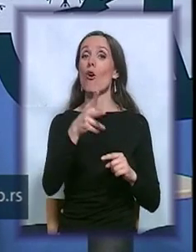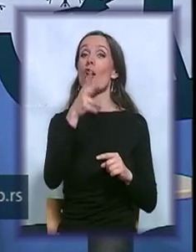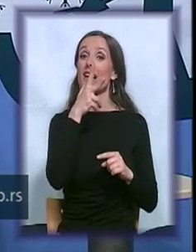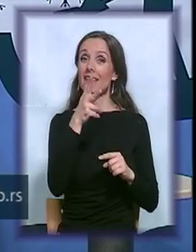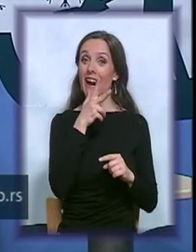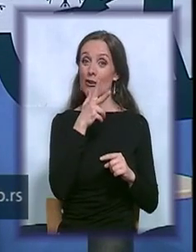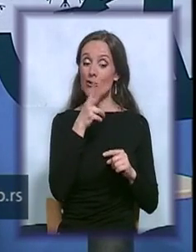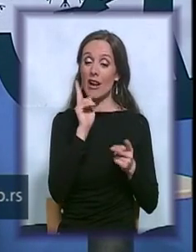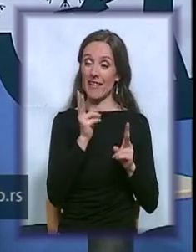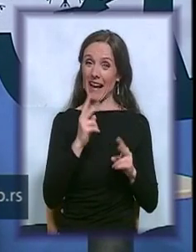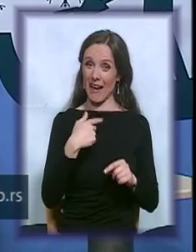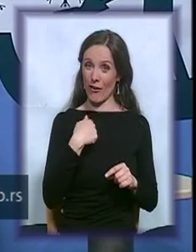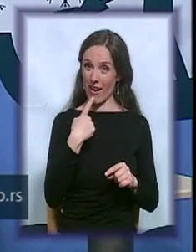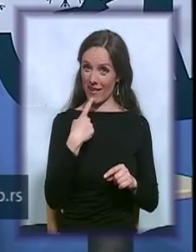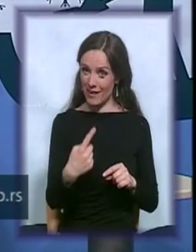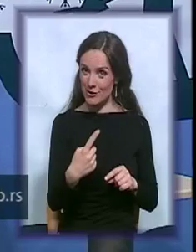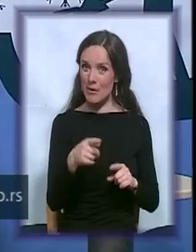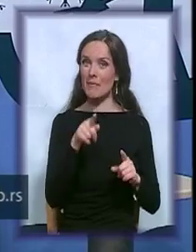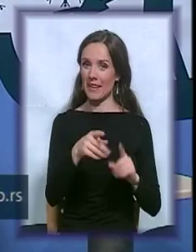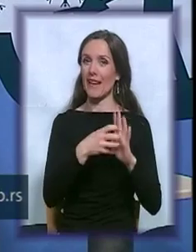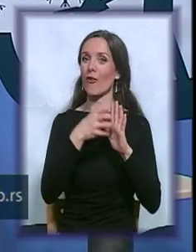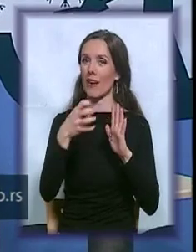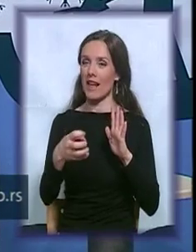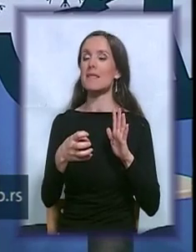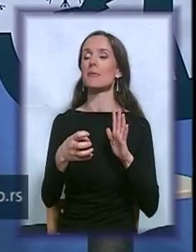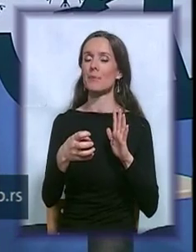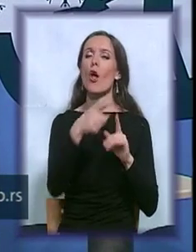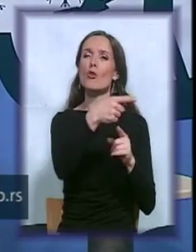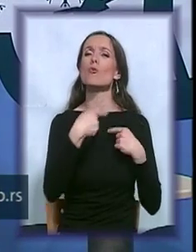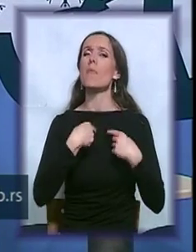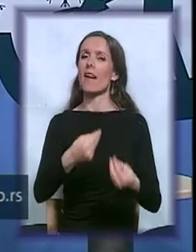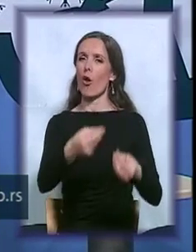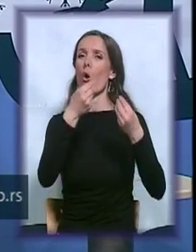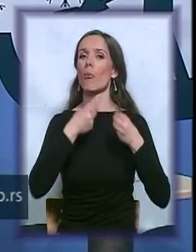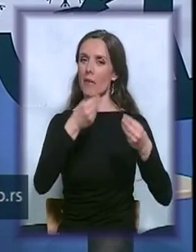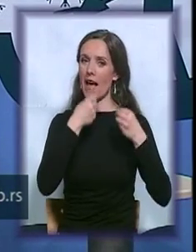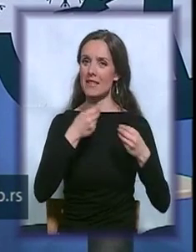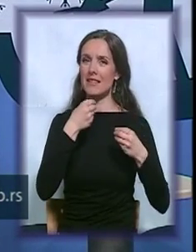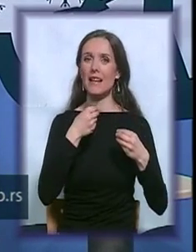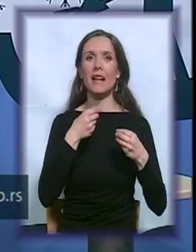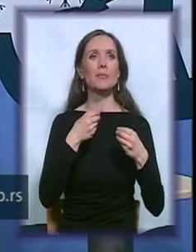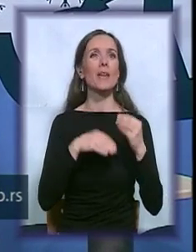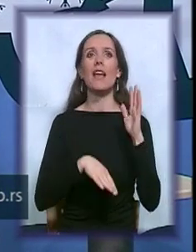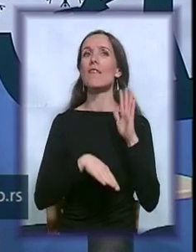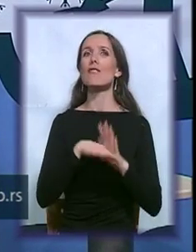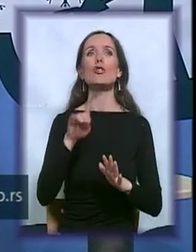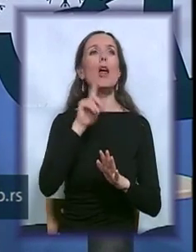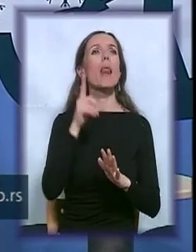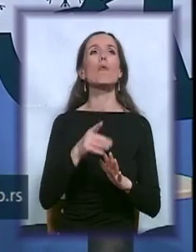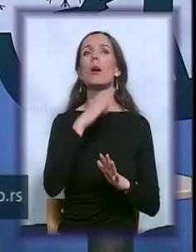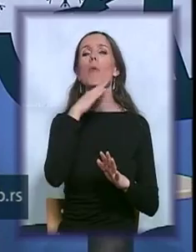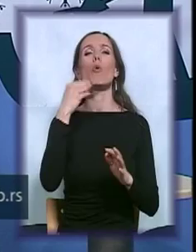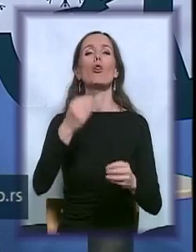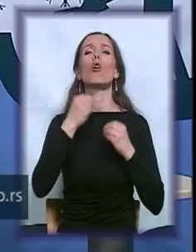kažem i zgovorim, da tako i nastavim i objasnim i da ne moramo više da mnogo objašljavamo ništa oko e-mailova,